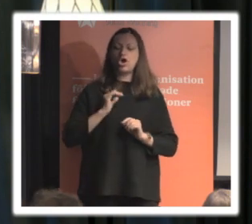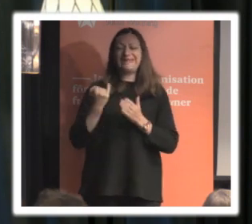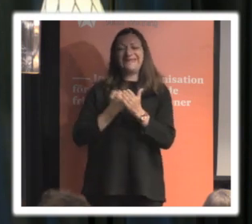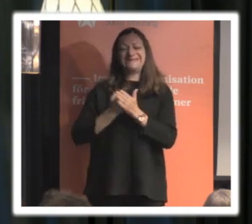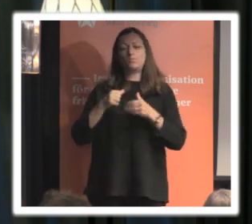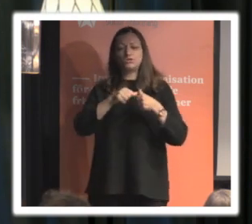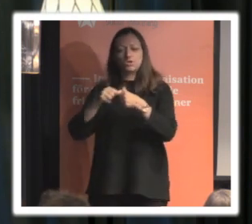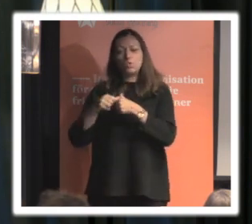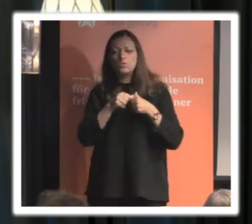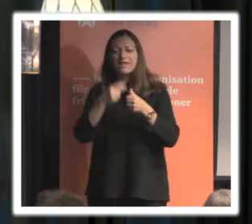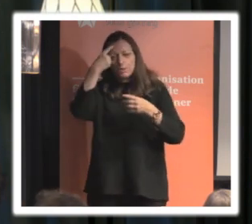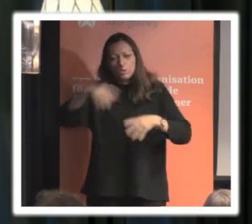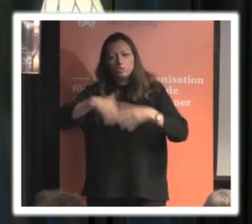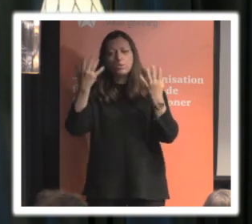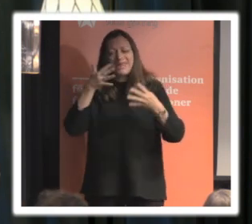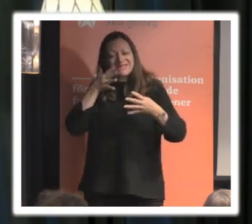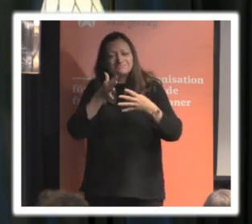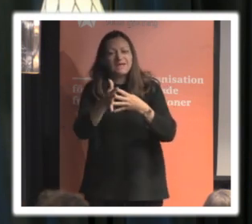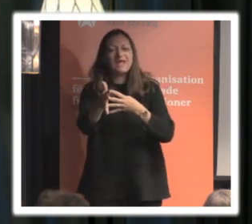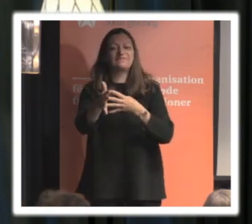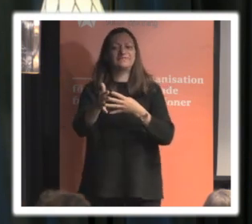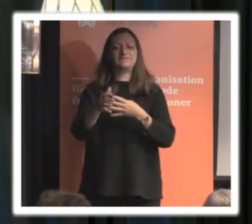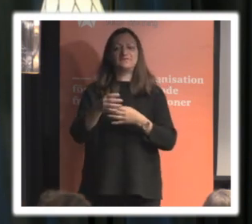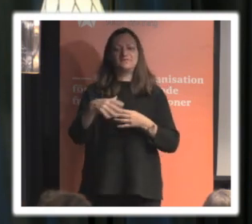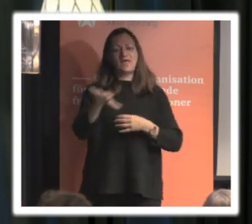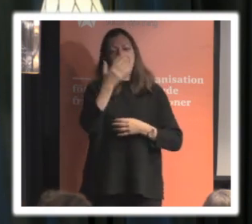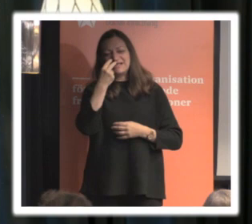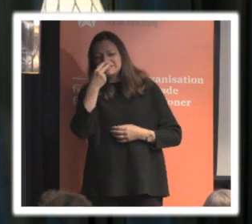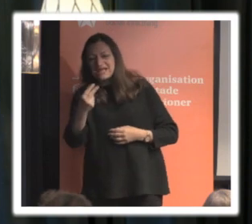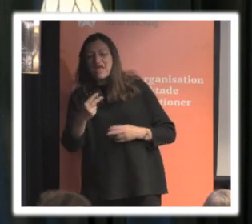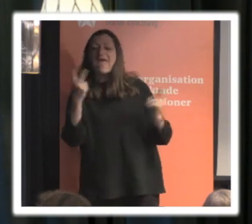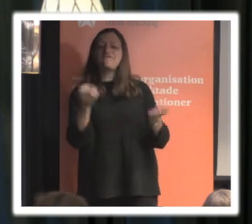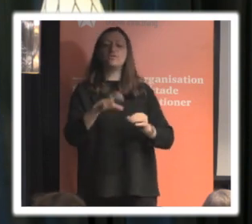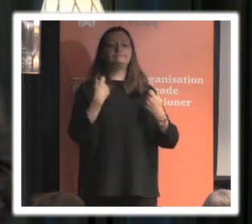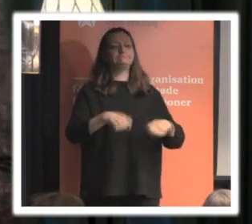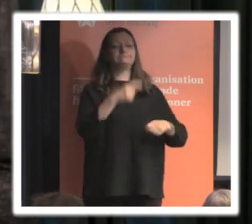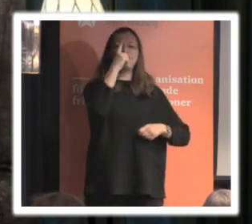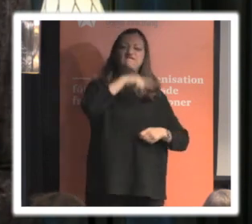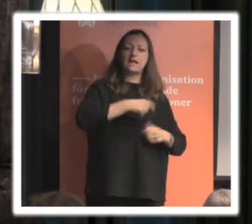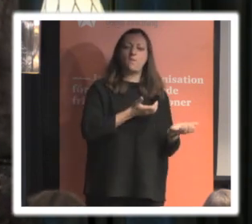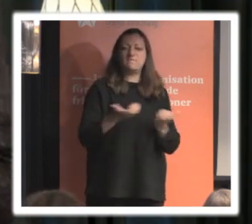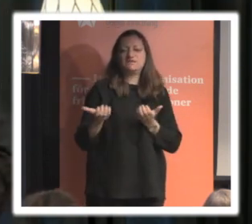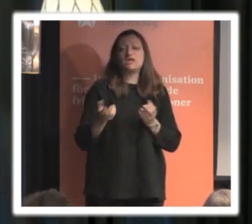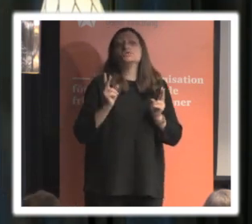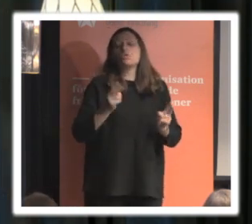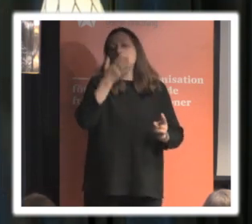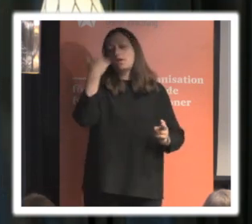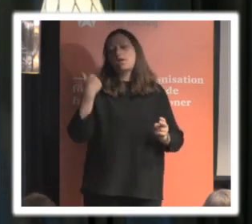transparens och insyn även i fel och brister som kan uppstå i personuppgiftshanteringen